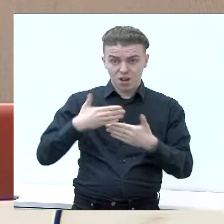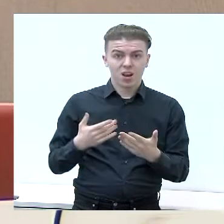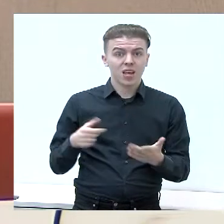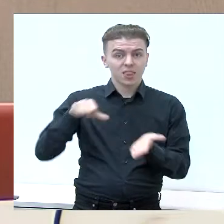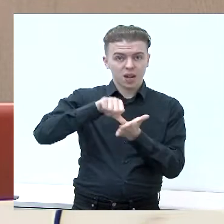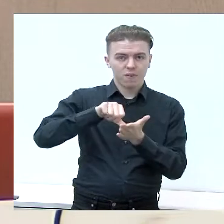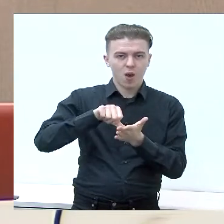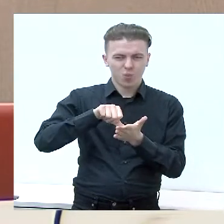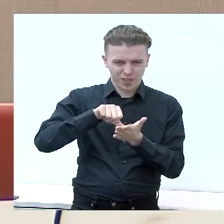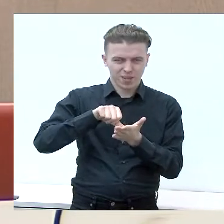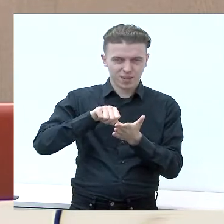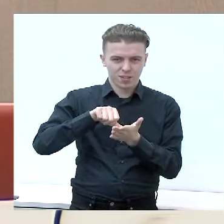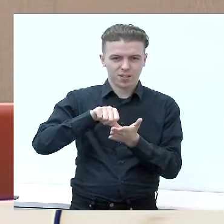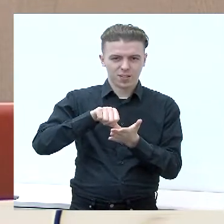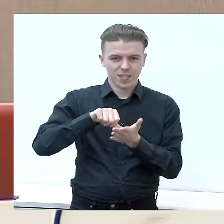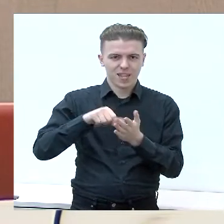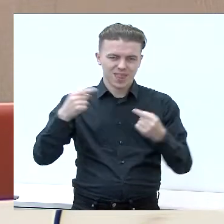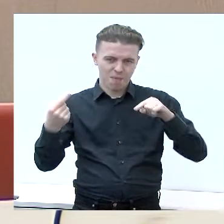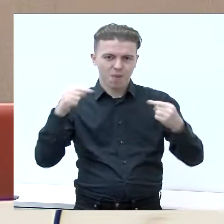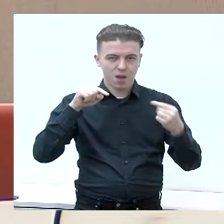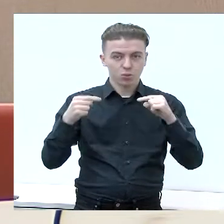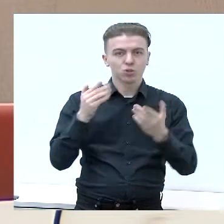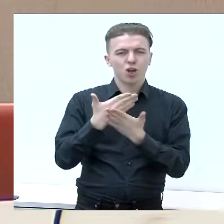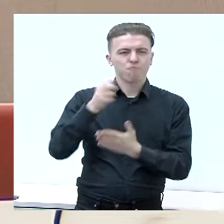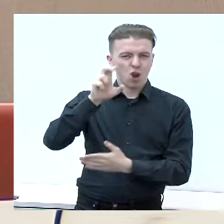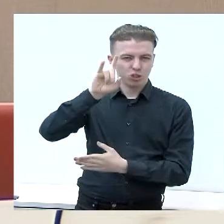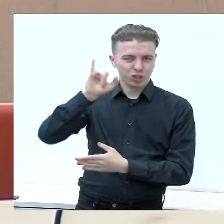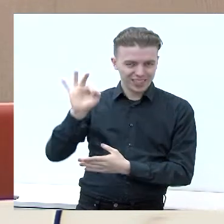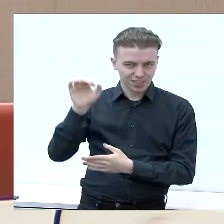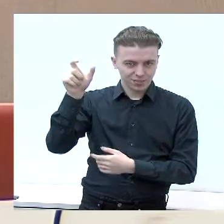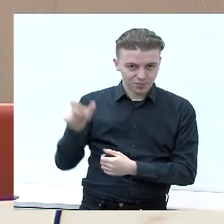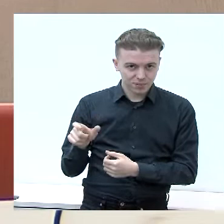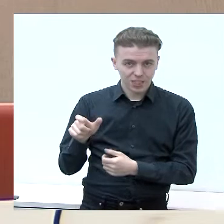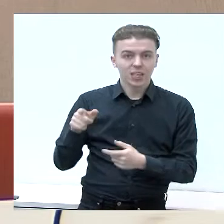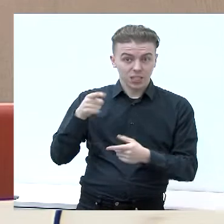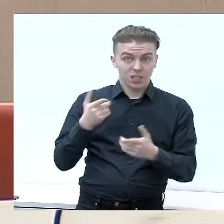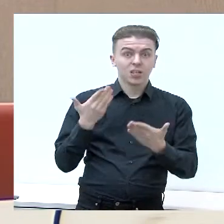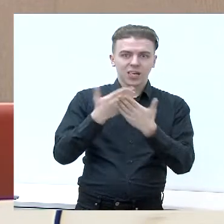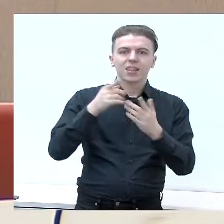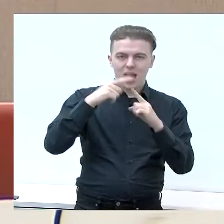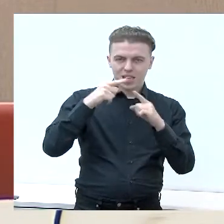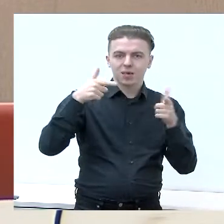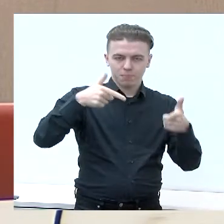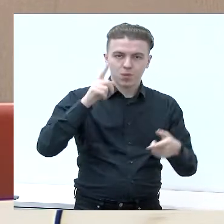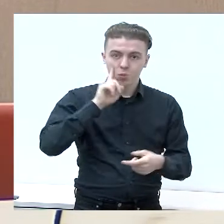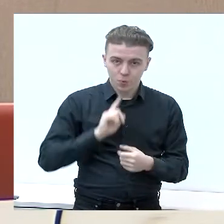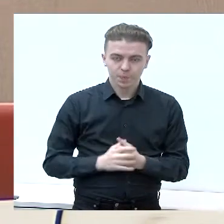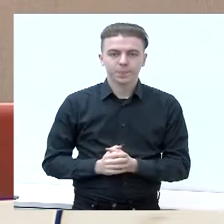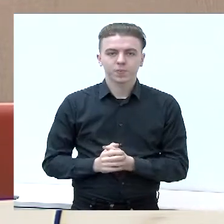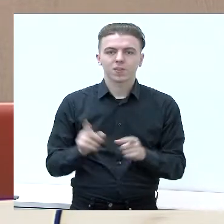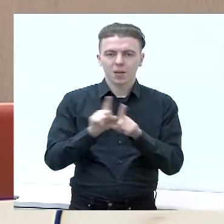debatuose. Tai Juozas Mačys, kandidatas į Sabaldybės tarybą. Ir Irina